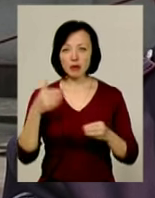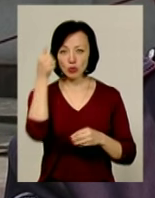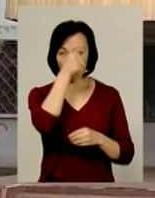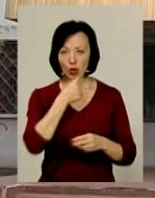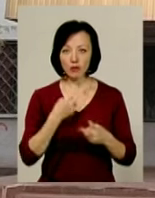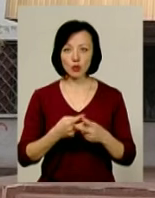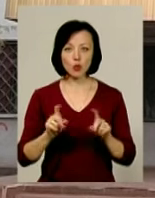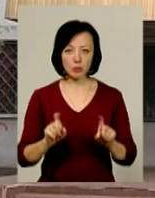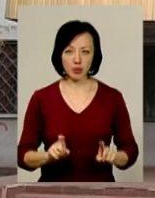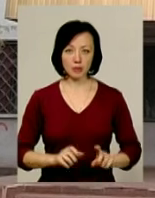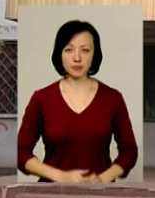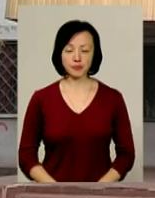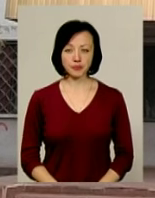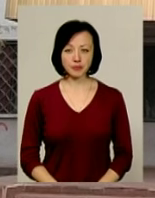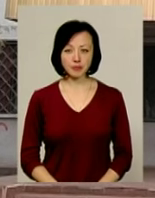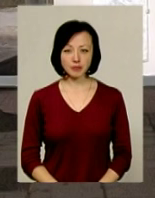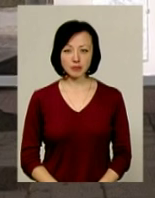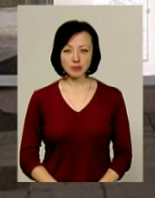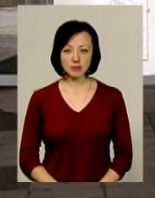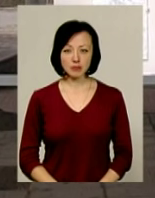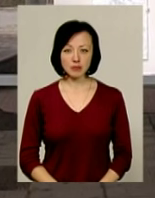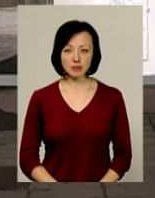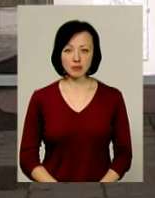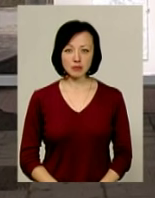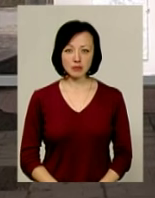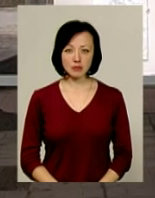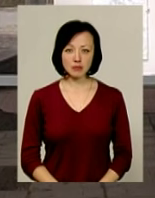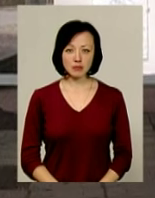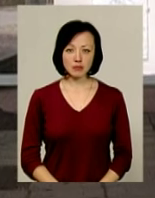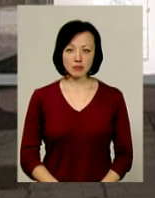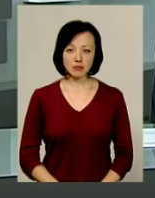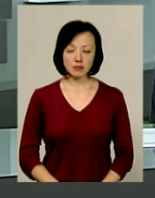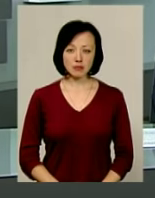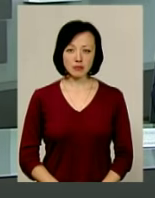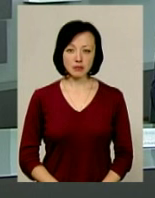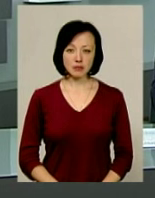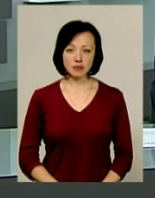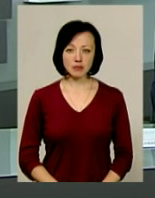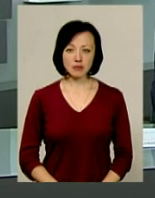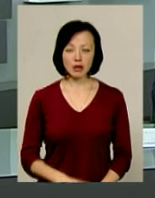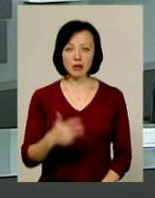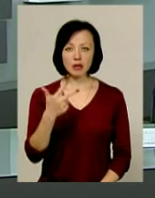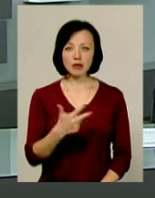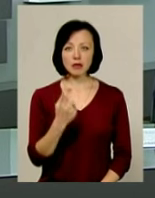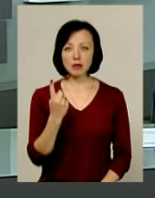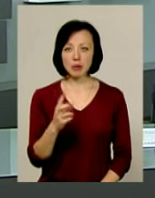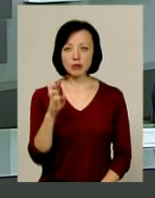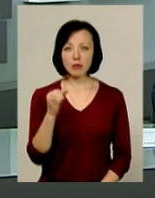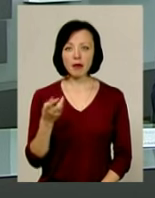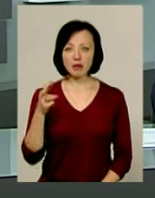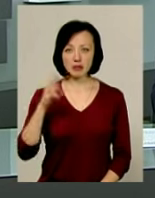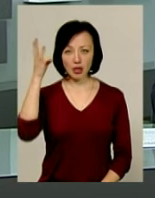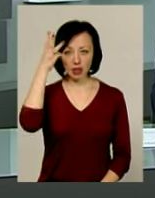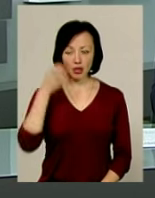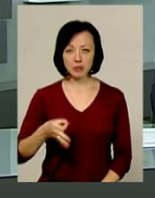позбавлення волі. Дарина Денисенко із Литичівського району для інформаційного випуску. 31 березня на Хмельниччині